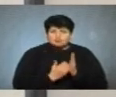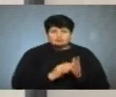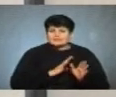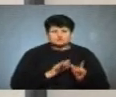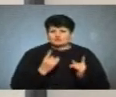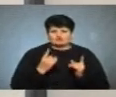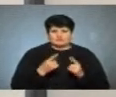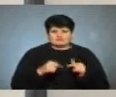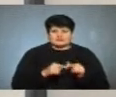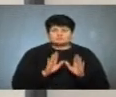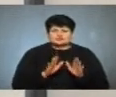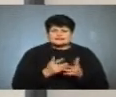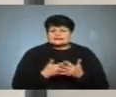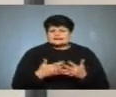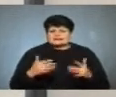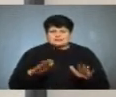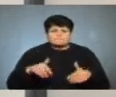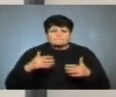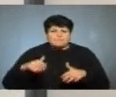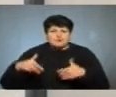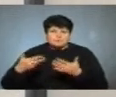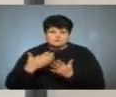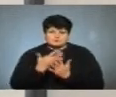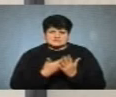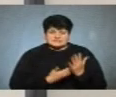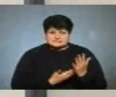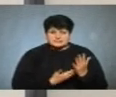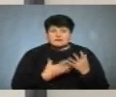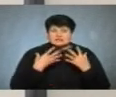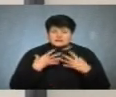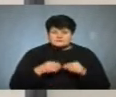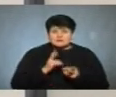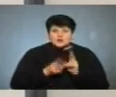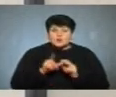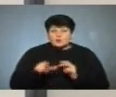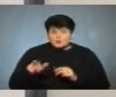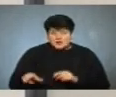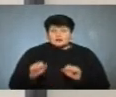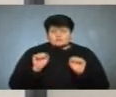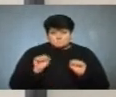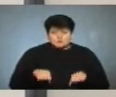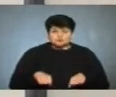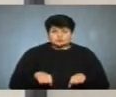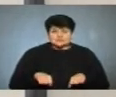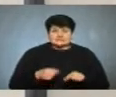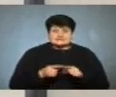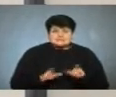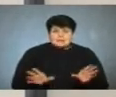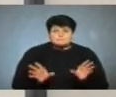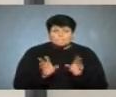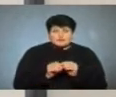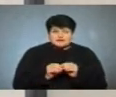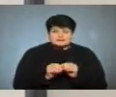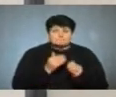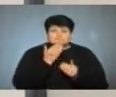Буде подано декілька пропозицій до примірного меню. І вже кухарі самі можуть це поєднувати,